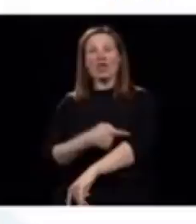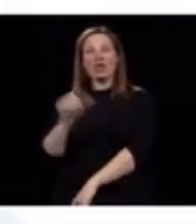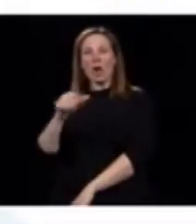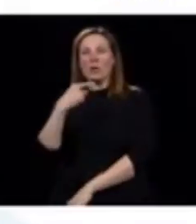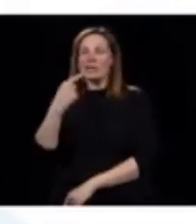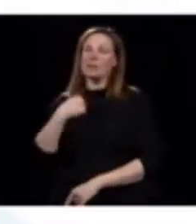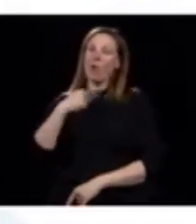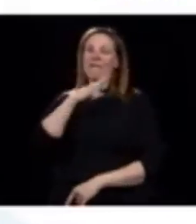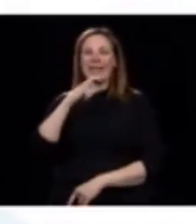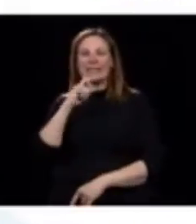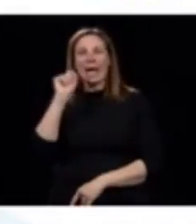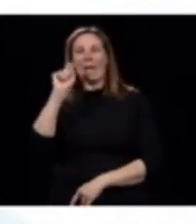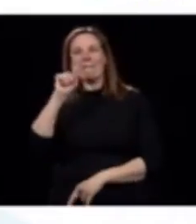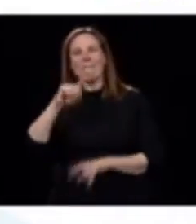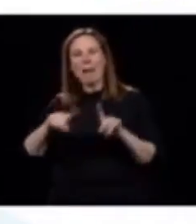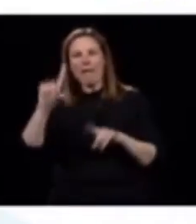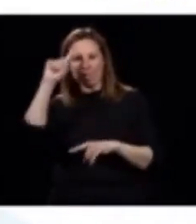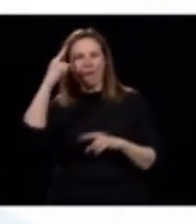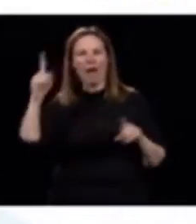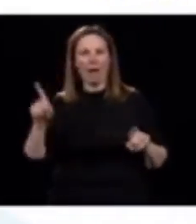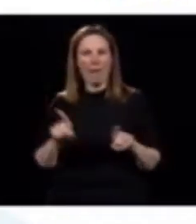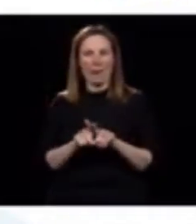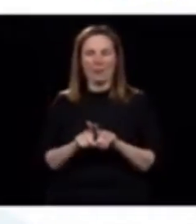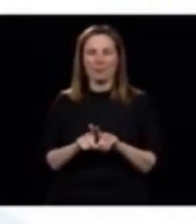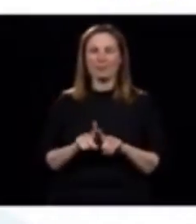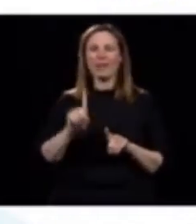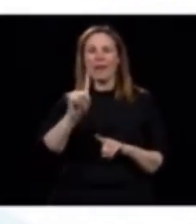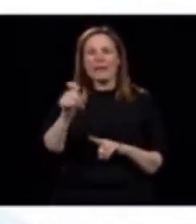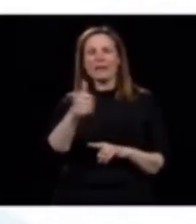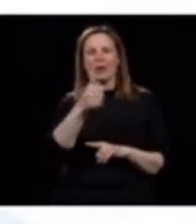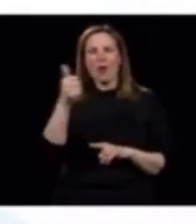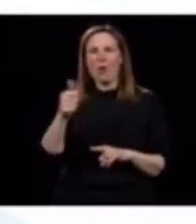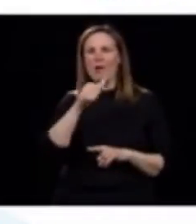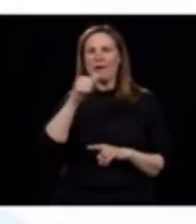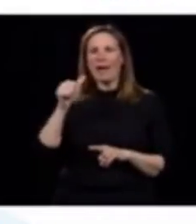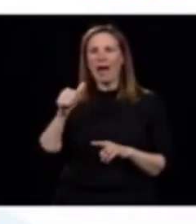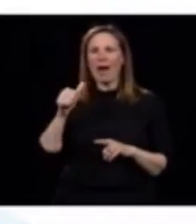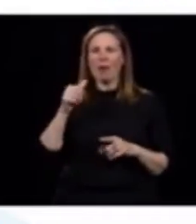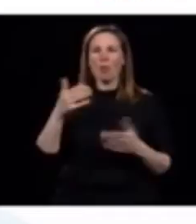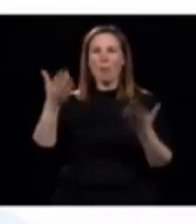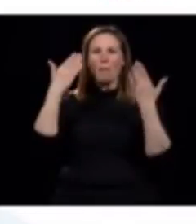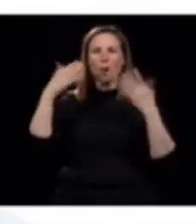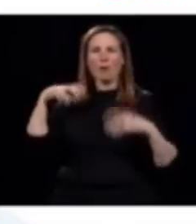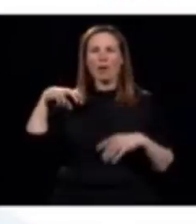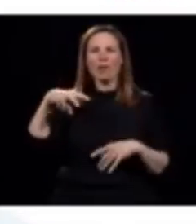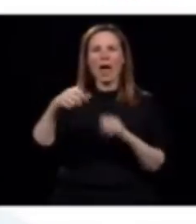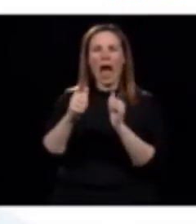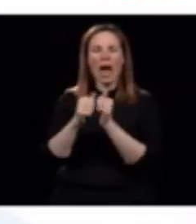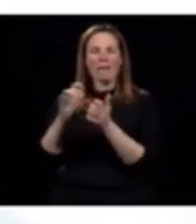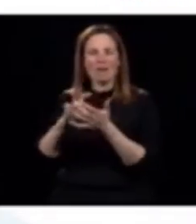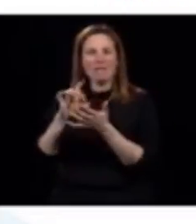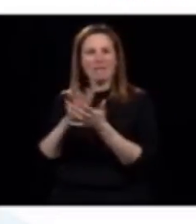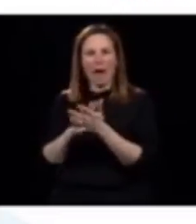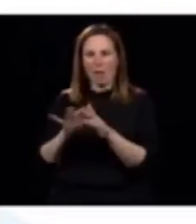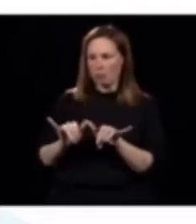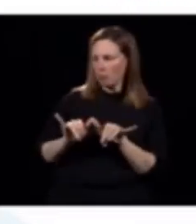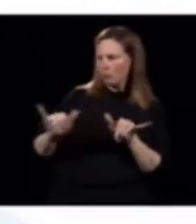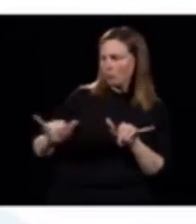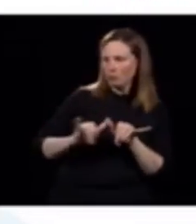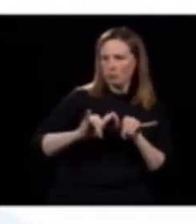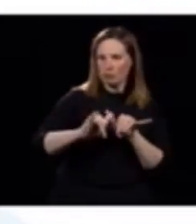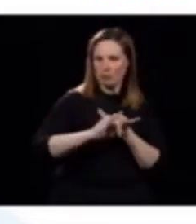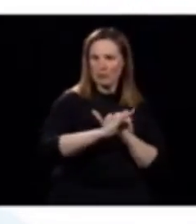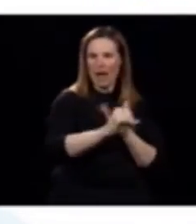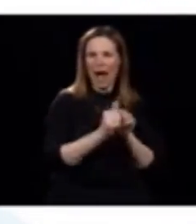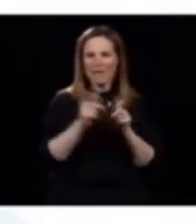Comme deuxième question, M. Legault, vous êtes allé prendre une marche hier. On vous a vu avec votre épouse. Vous avez respecté le 2 m de distance, là. C'était